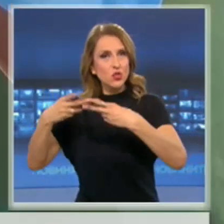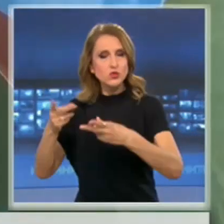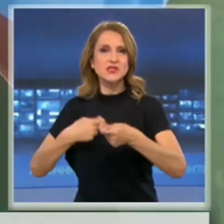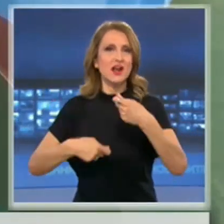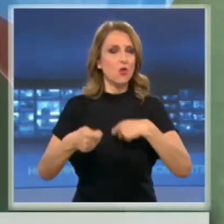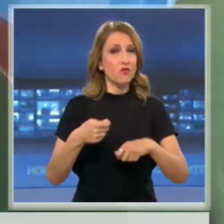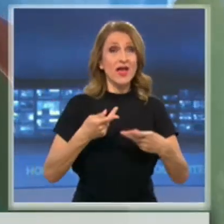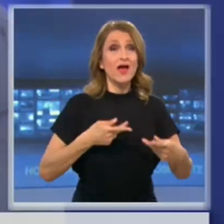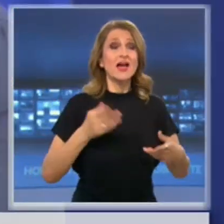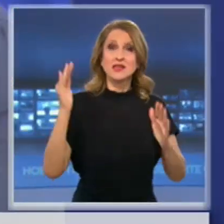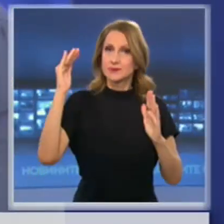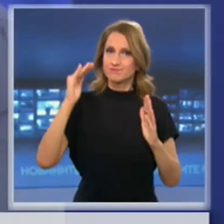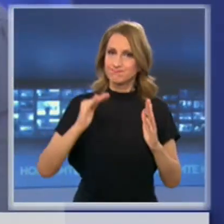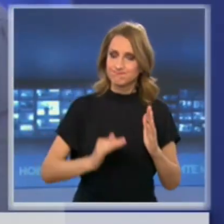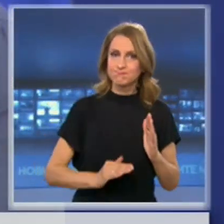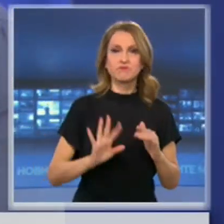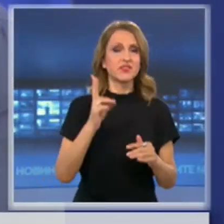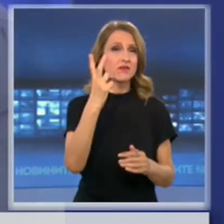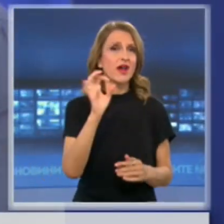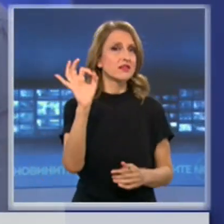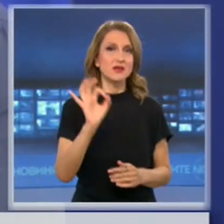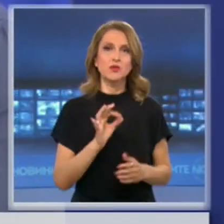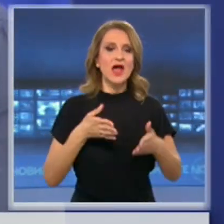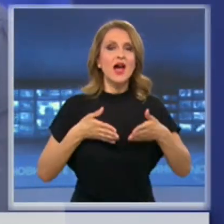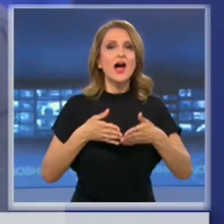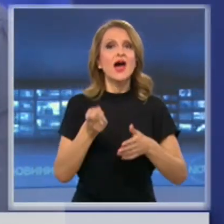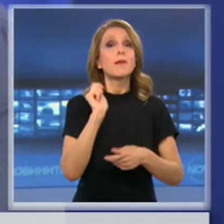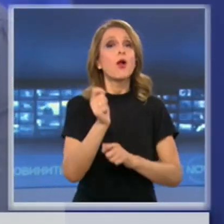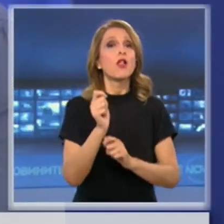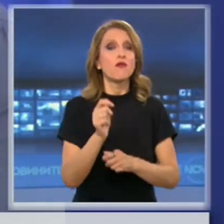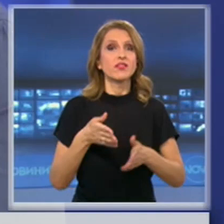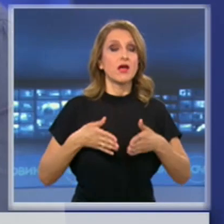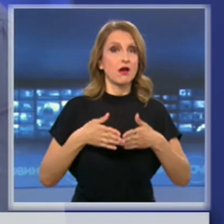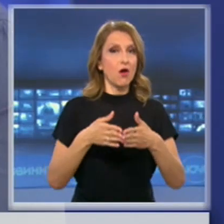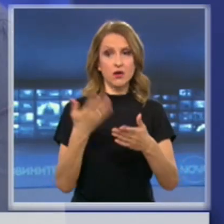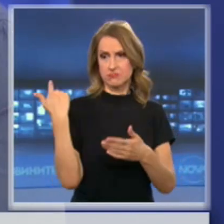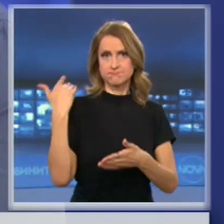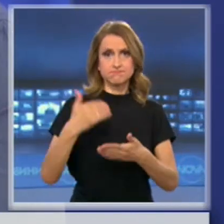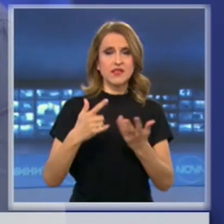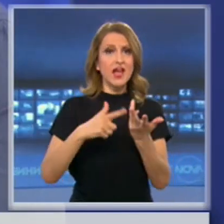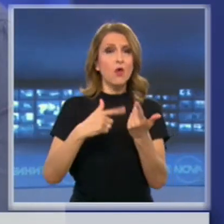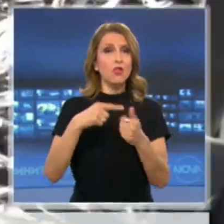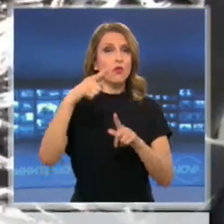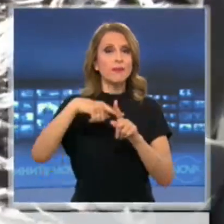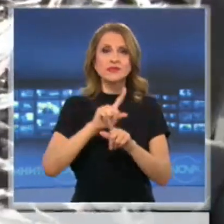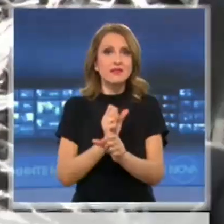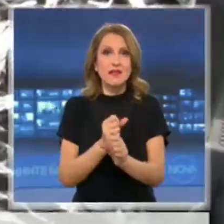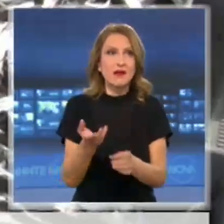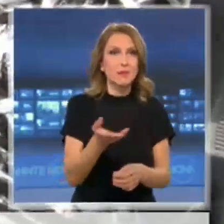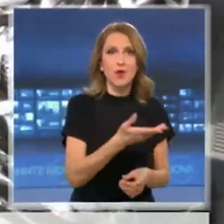повече от 20% при повечето риболовни кораби, много от колегите дори спряха. Не работят в последните месеци, липсата е